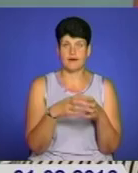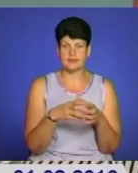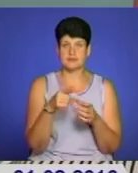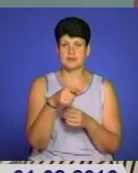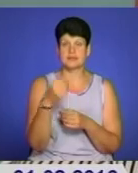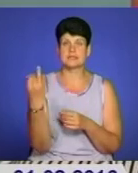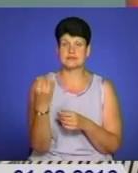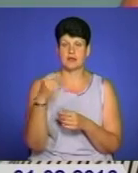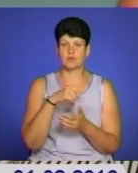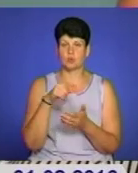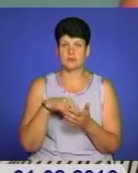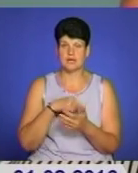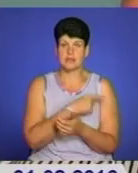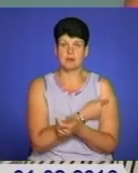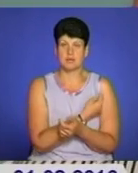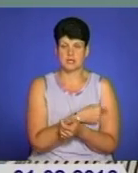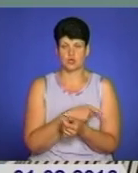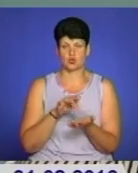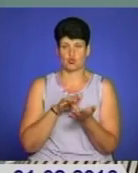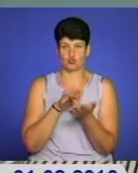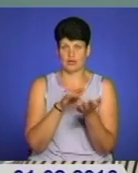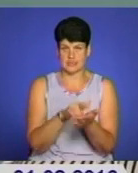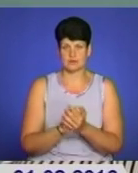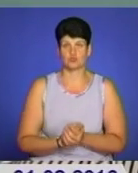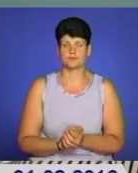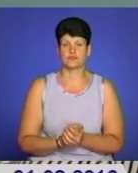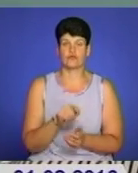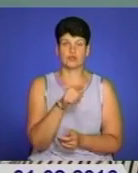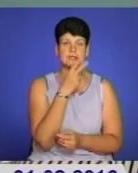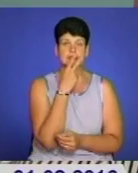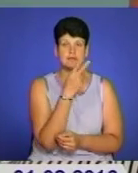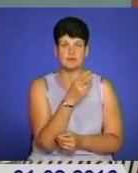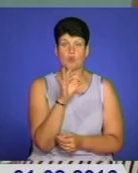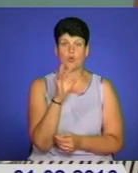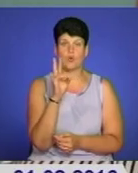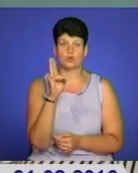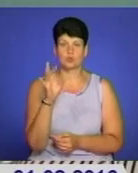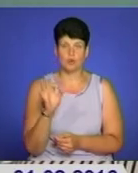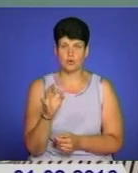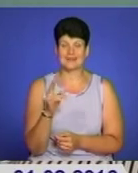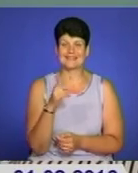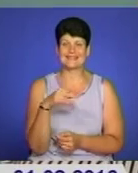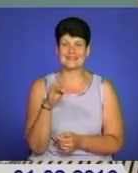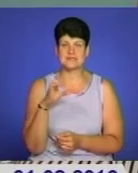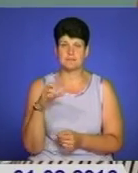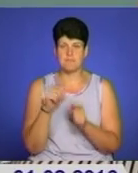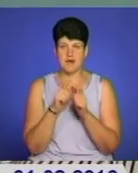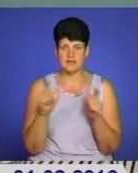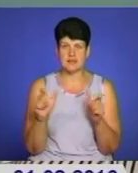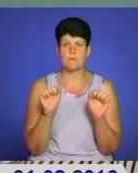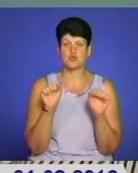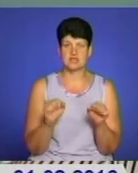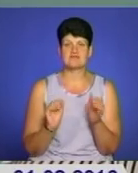питання медичного туризму. Вони дивилися онкодиспансер для можливості